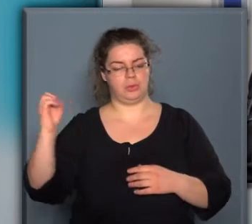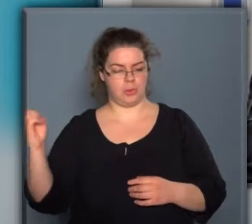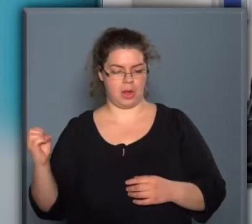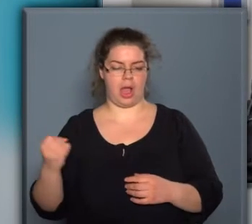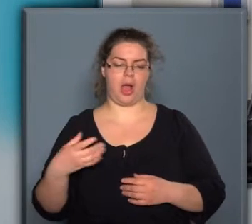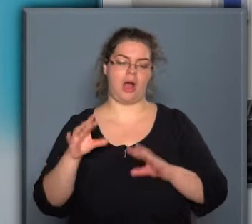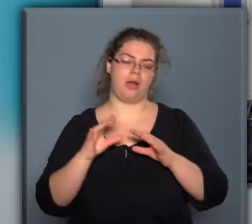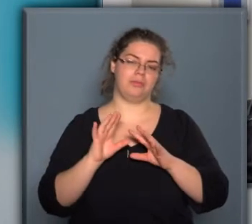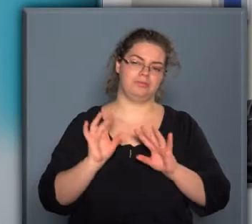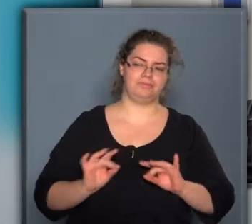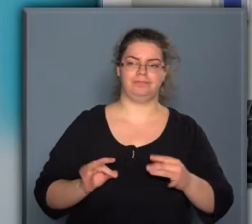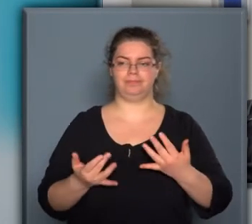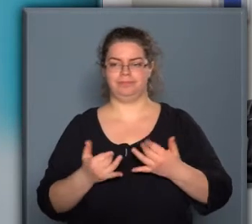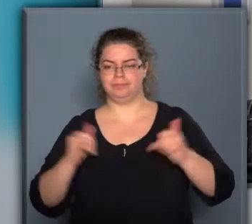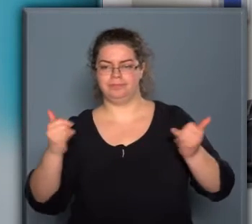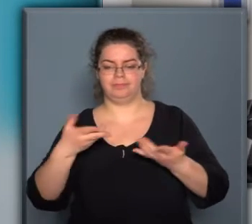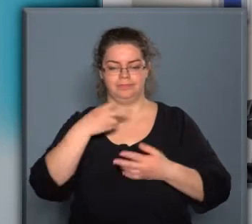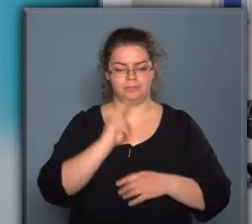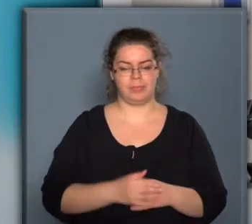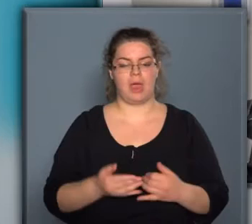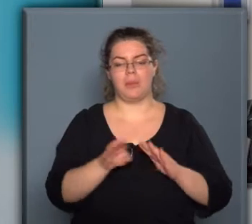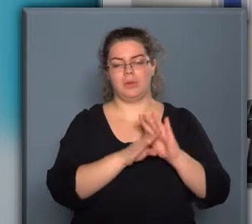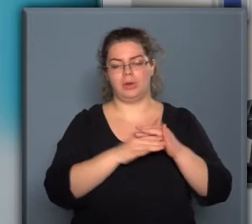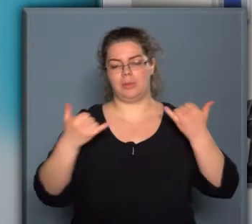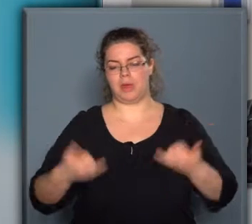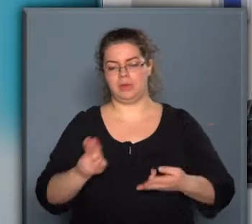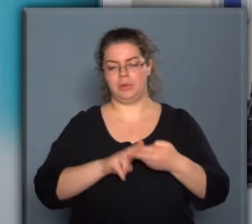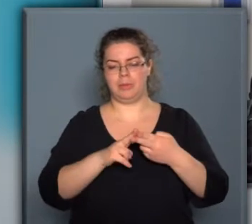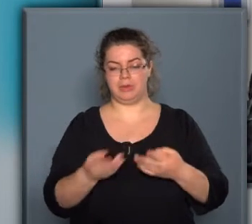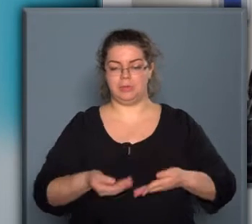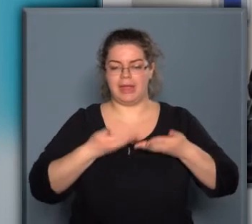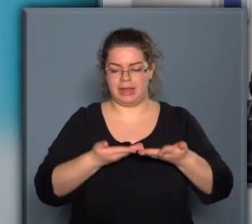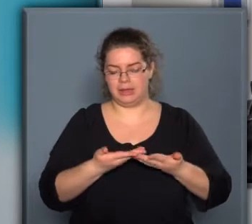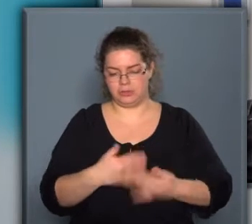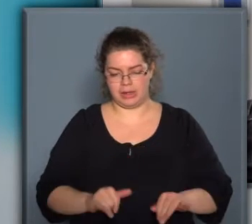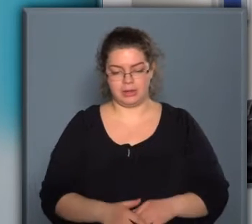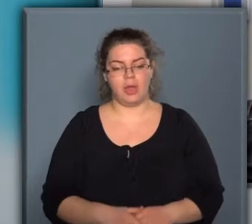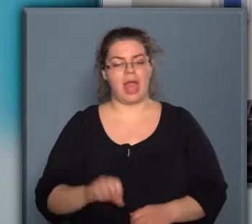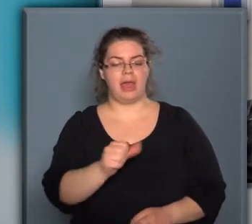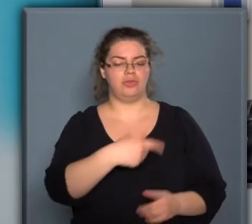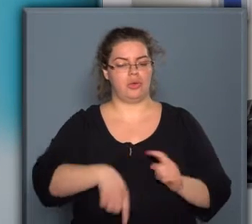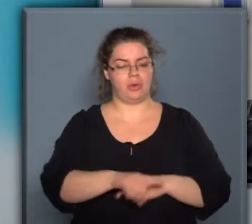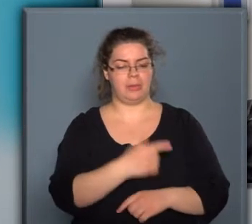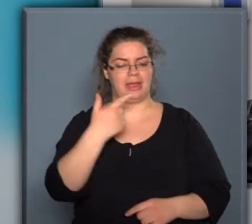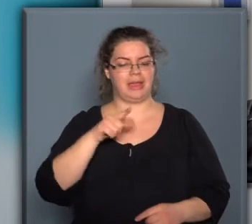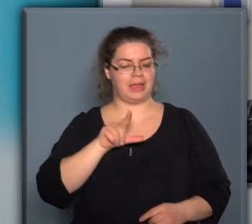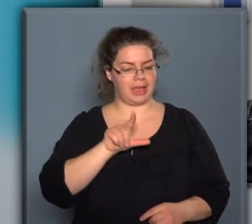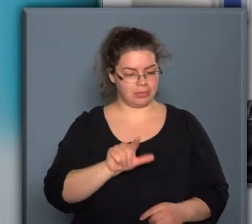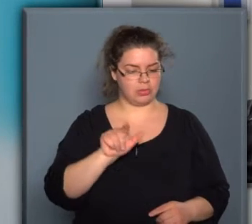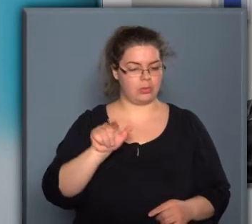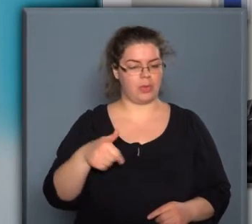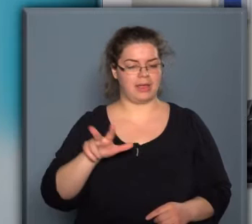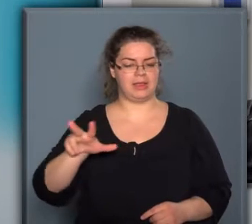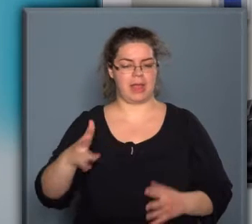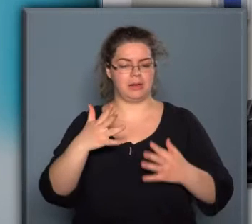ismerhetik meg. A program ezzel a mai ünnepélyes bejelentéssel indul. Első körben 2,3